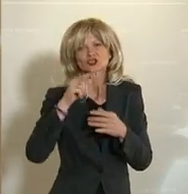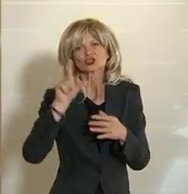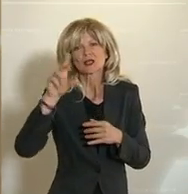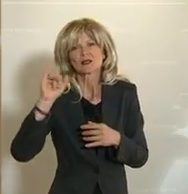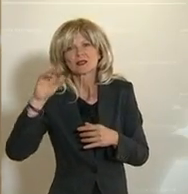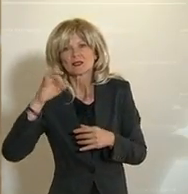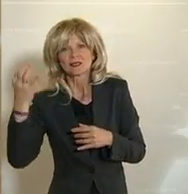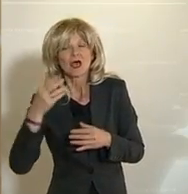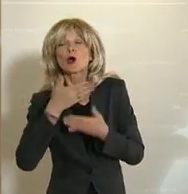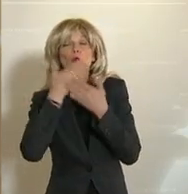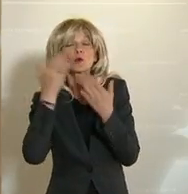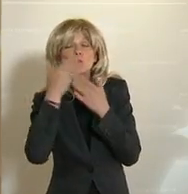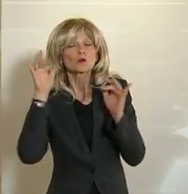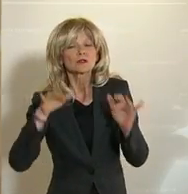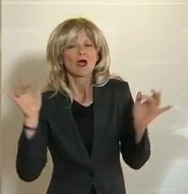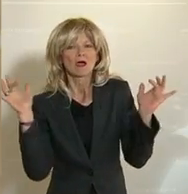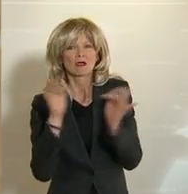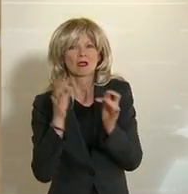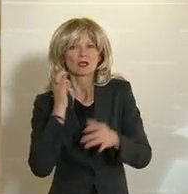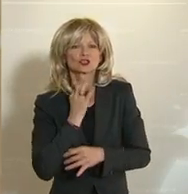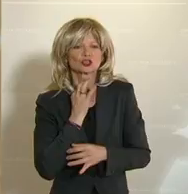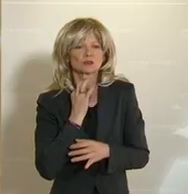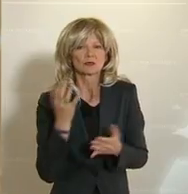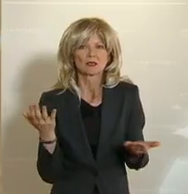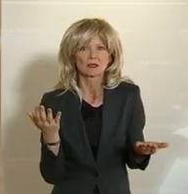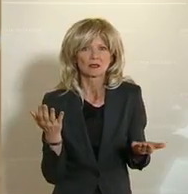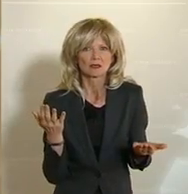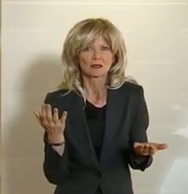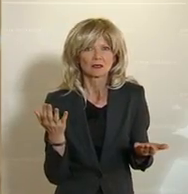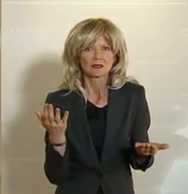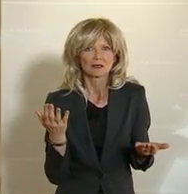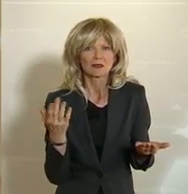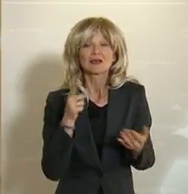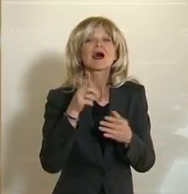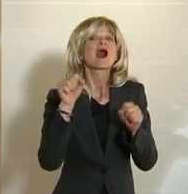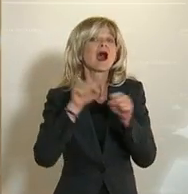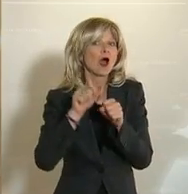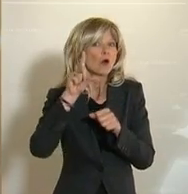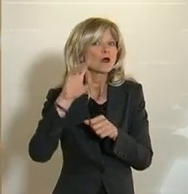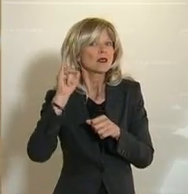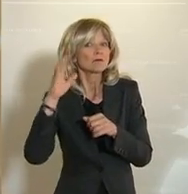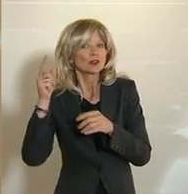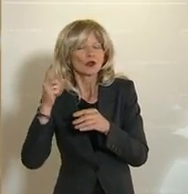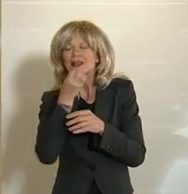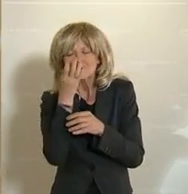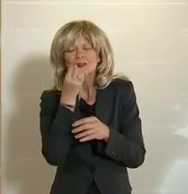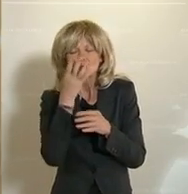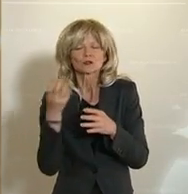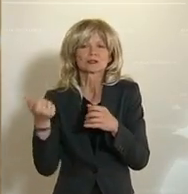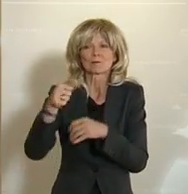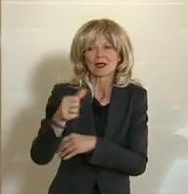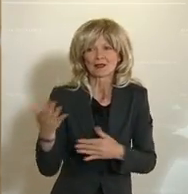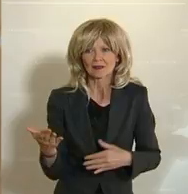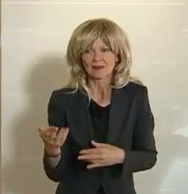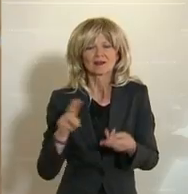Gegenstimme, ohne Gegenstimme, in der Arabischen Liga ist auch der Libanon, damals die Hispola im Gesamten als